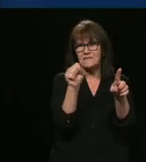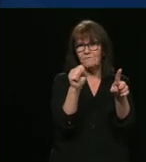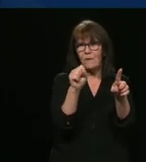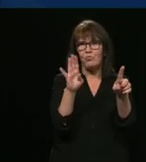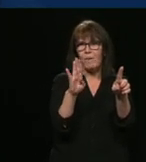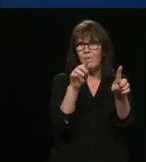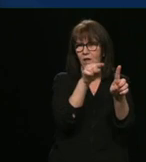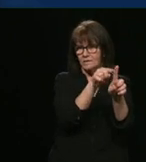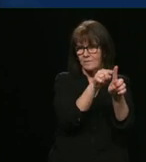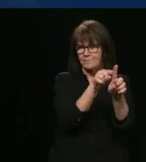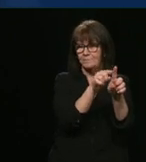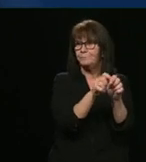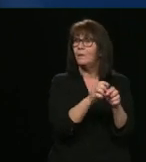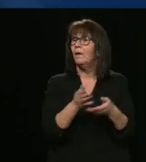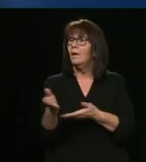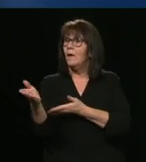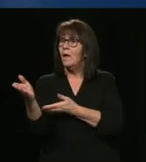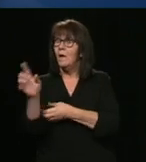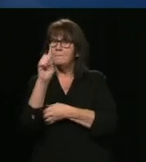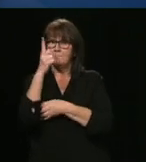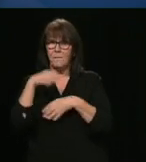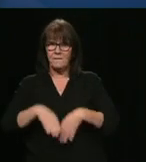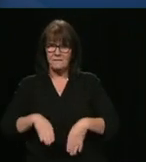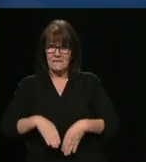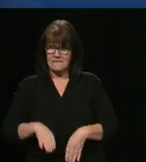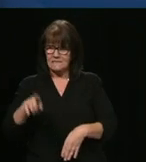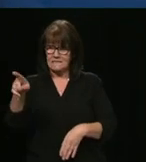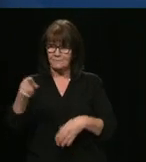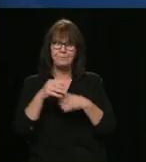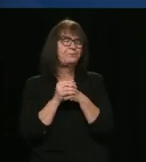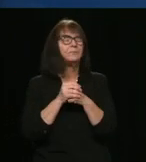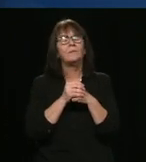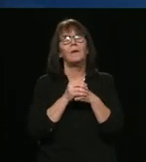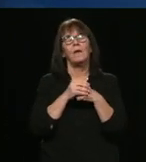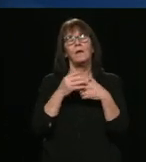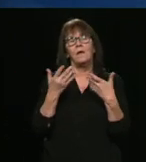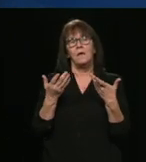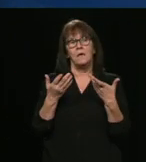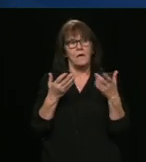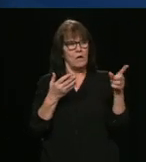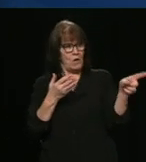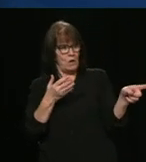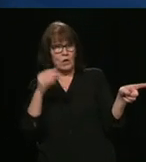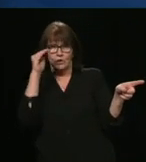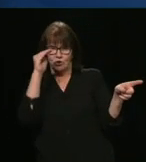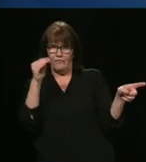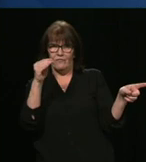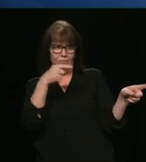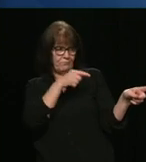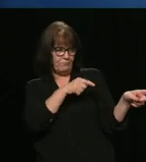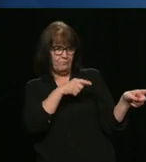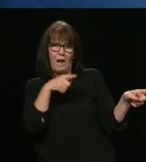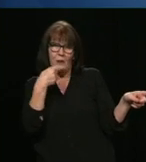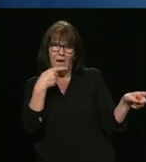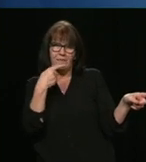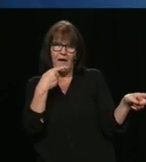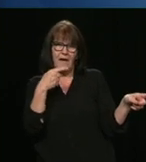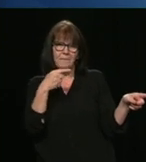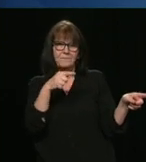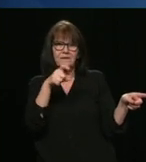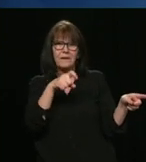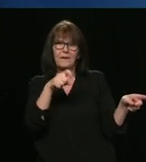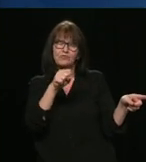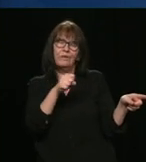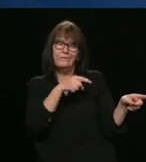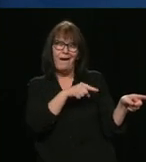M. le Président, le chef parlementaire de Québec solidaire nous avait promis de faire la politique autrement, la politique